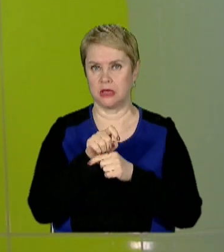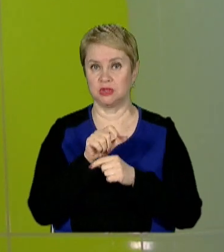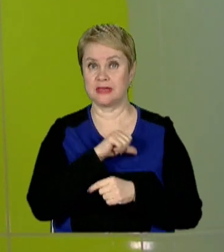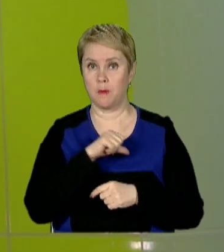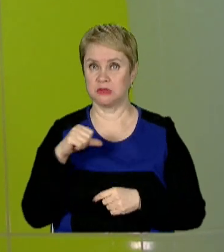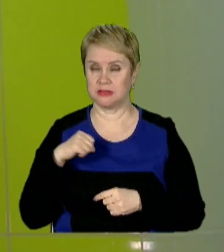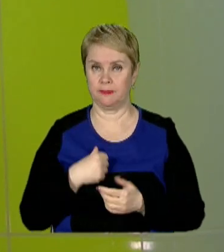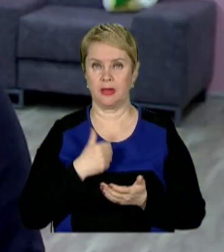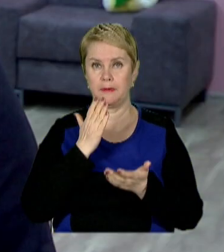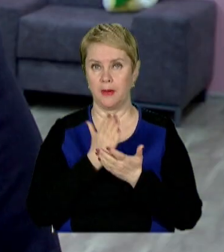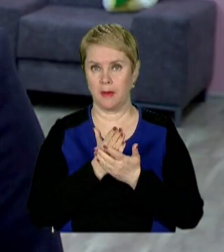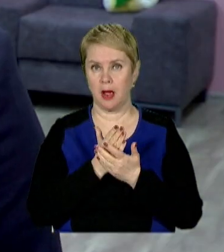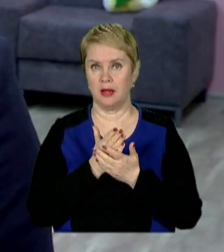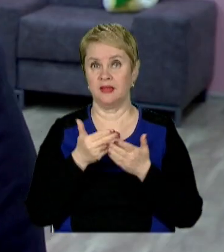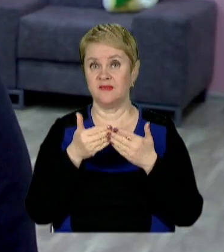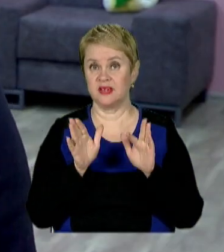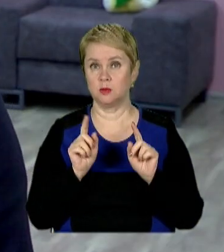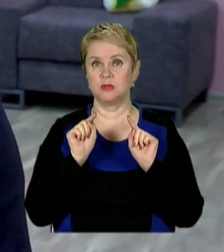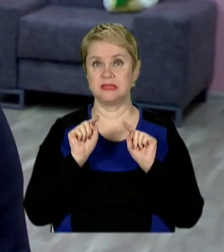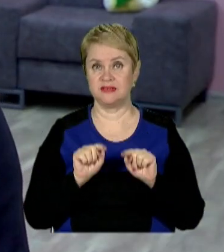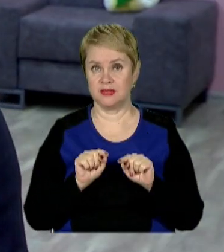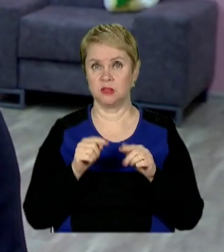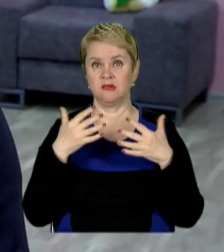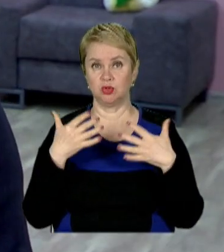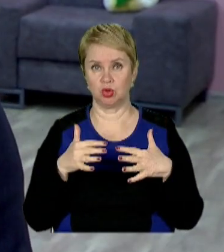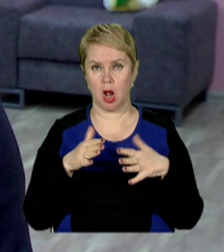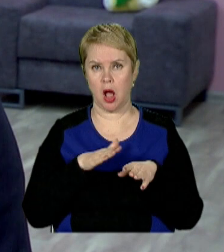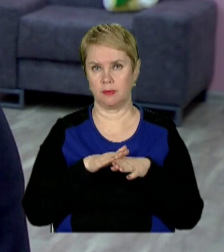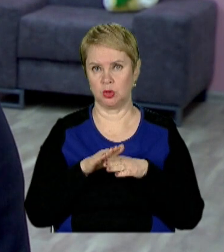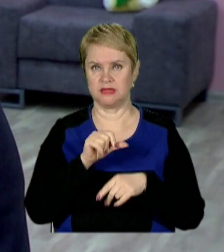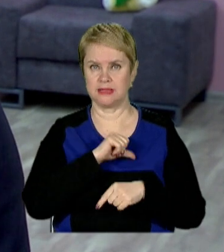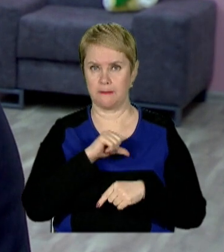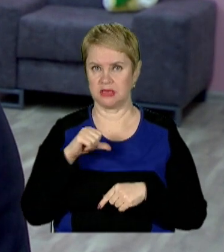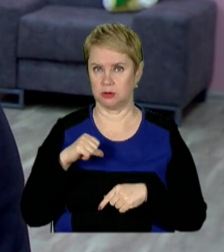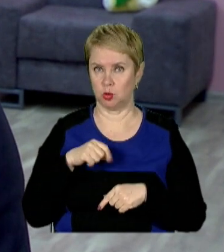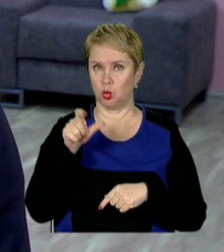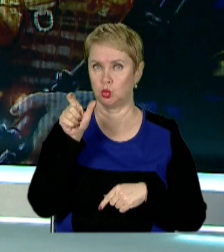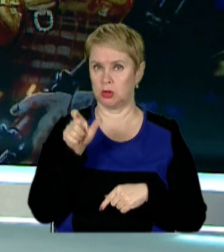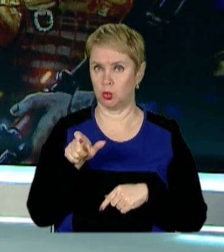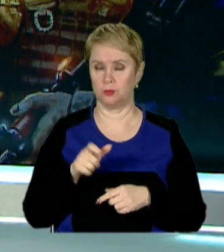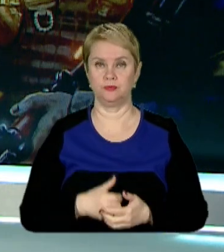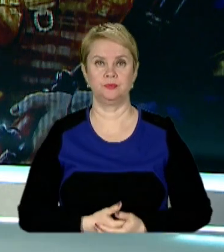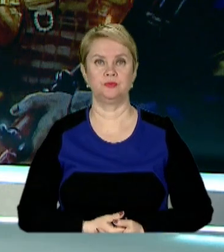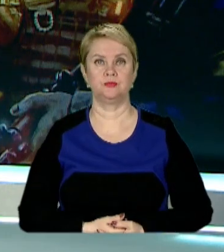самостійно. Ми маємо випустити звідси вже абсолютно самостійну людину.